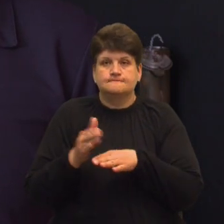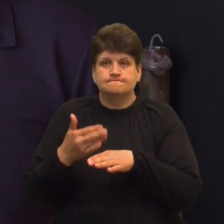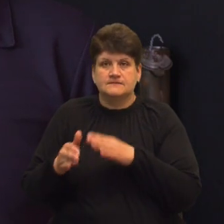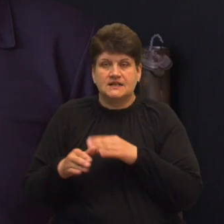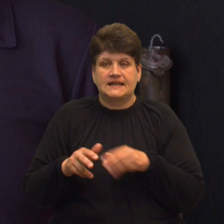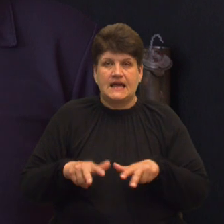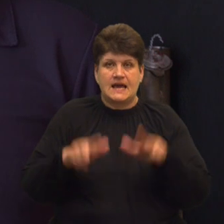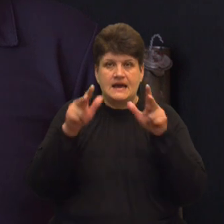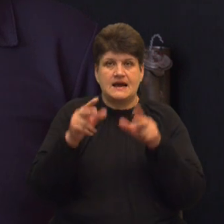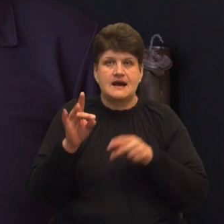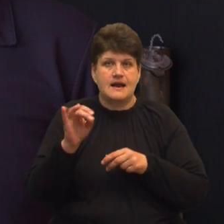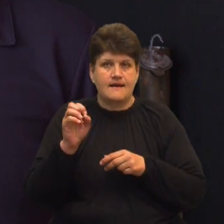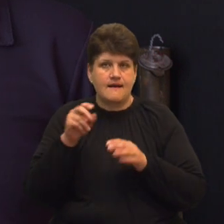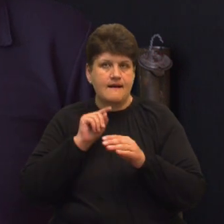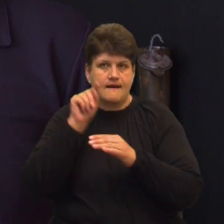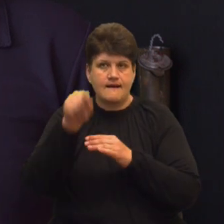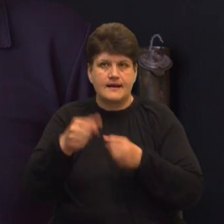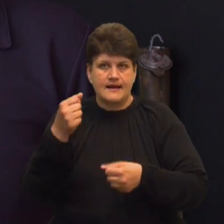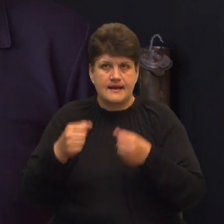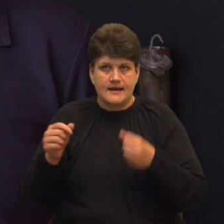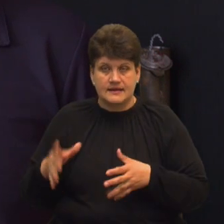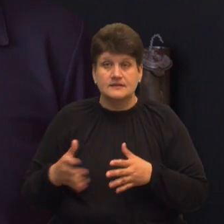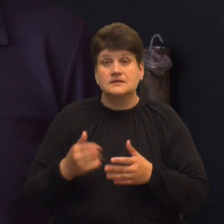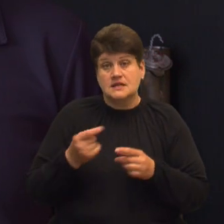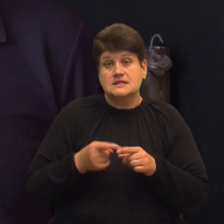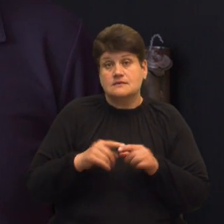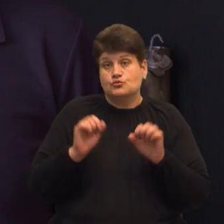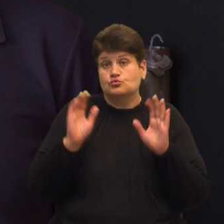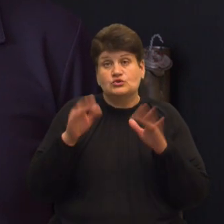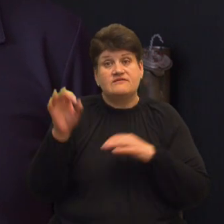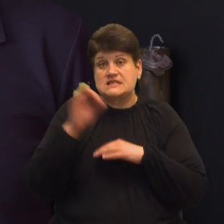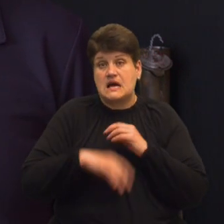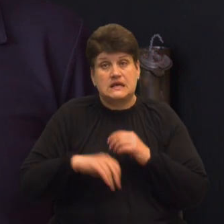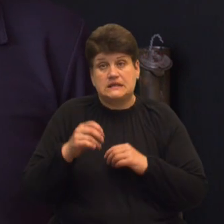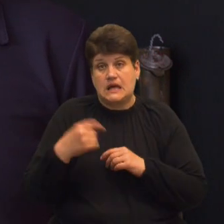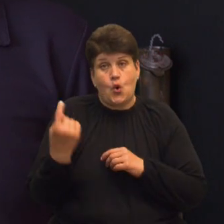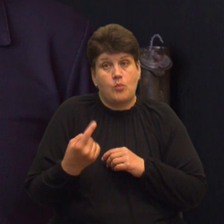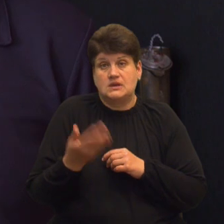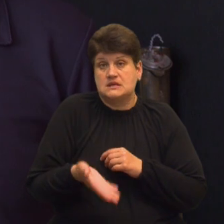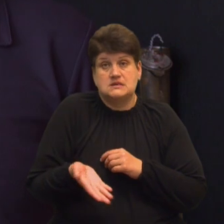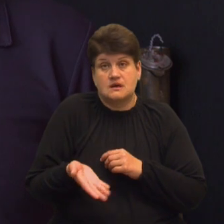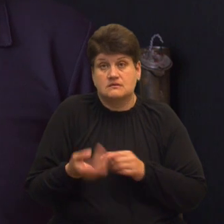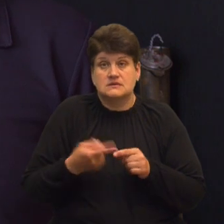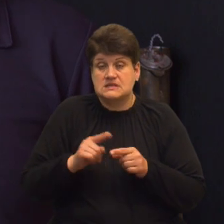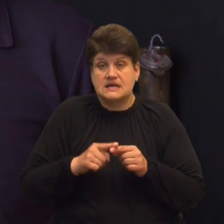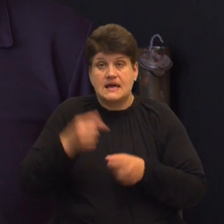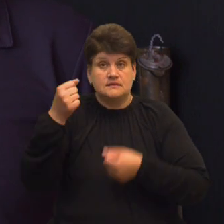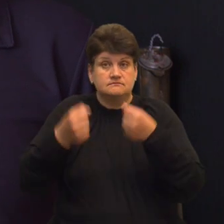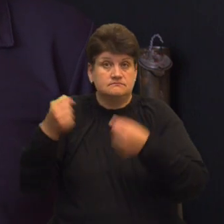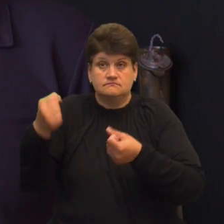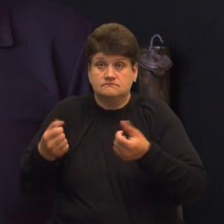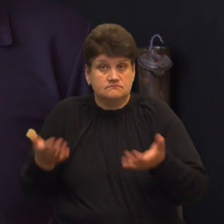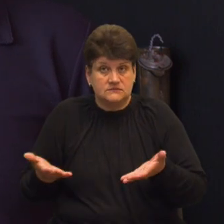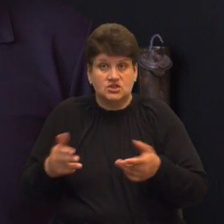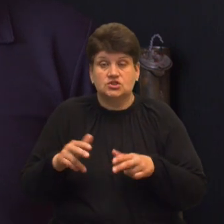нашої держави, вони, на жаль, і торкаються і з західних областей. враховуючи, як і прильоти ракет, як прильоти